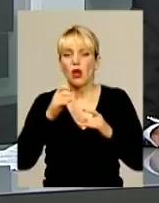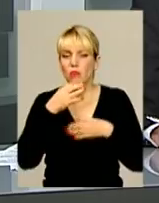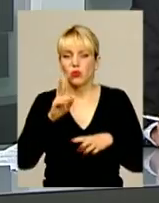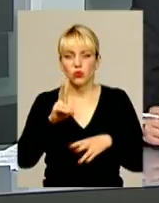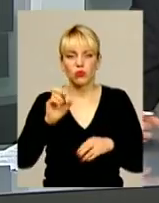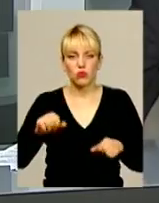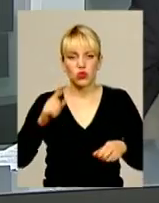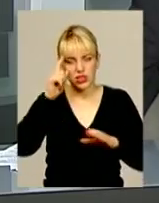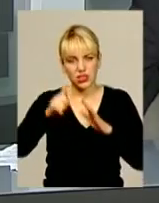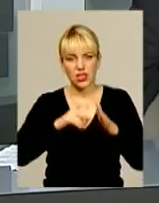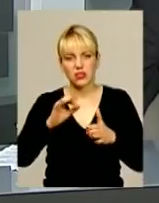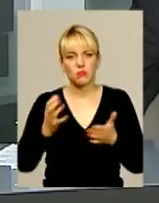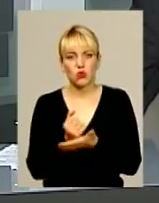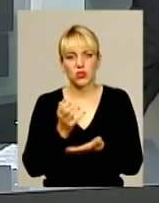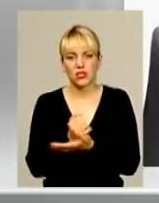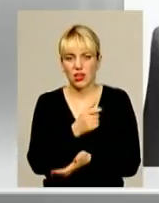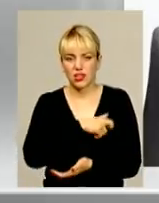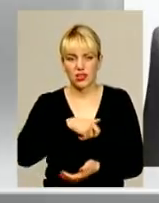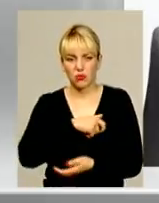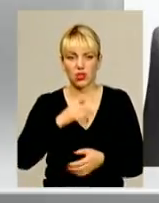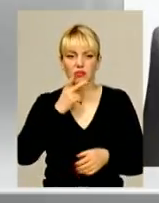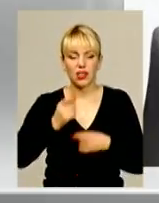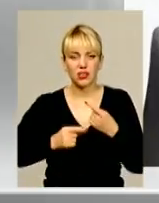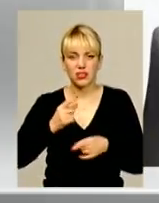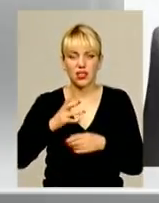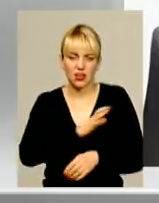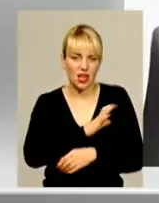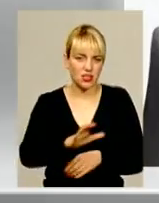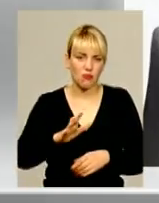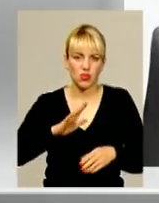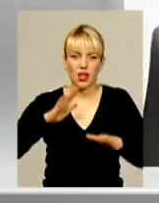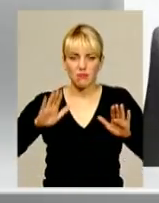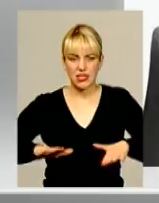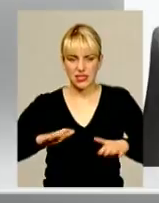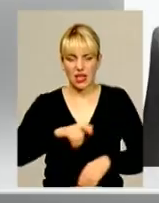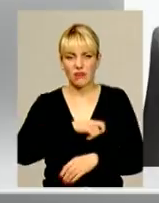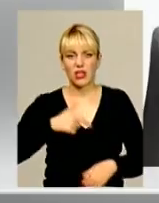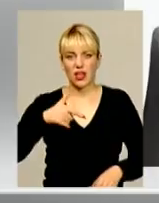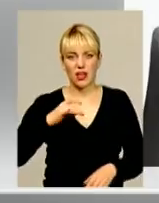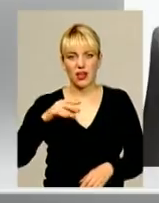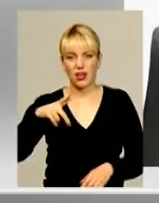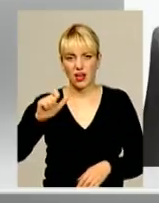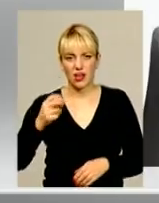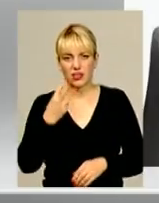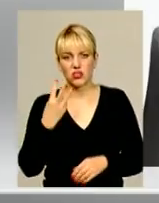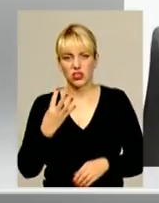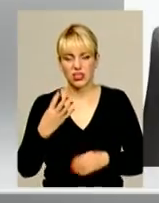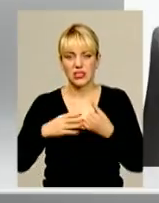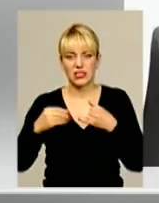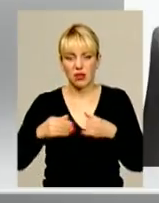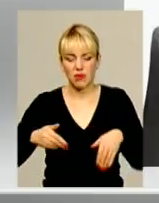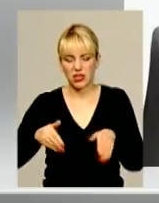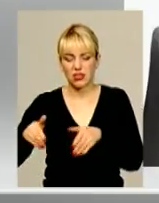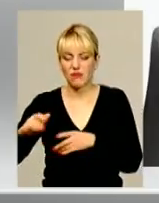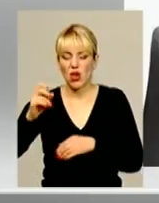статки слуг народу. Традиційно найзаможніший місцевий нардеп Олександр Герега. 34 земельні ділянки